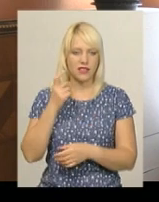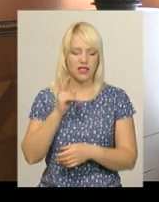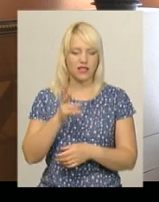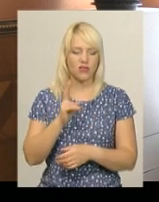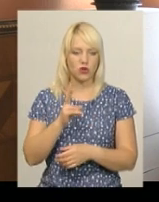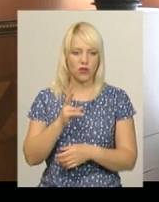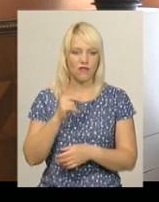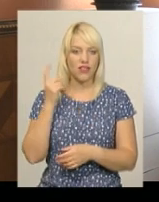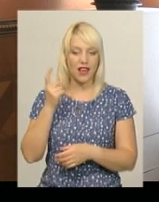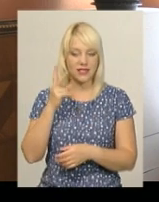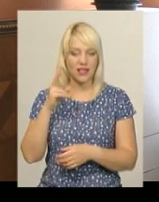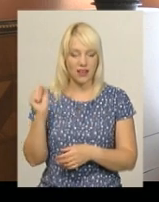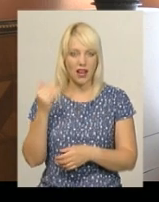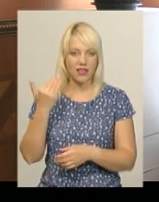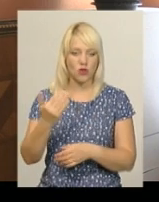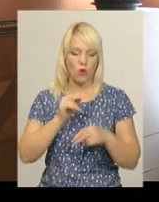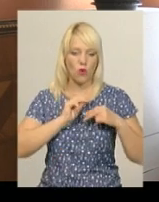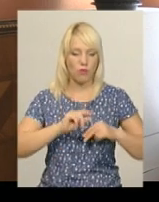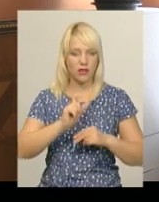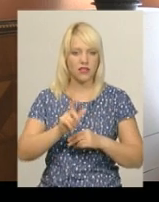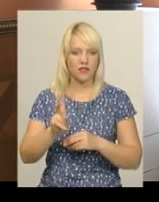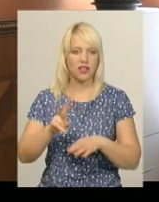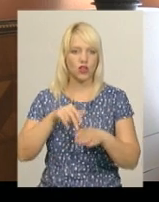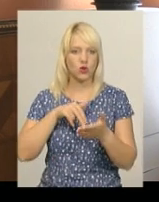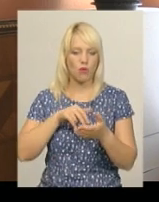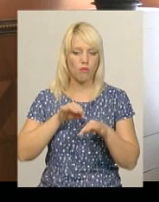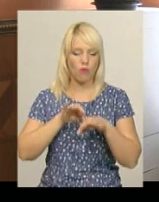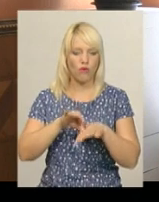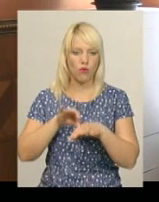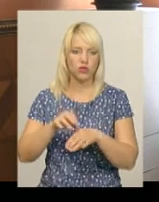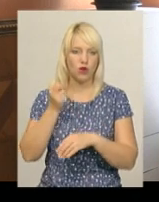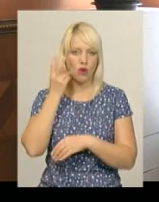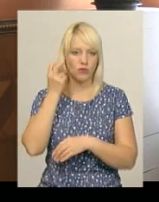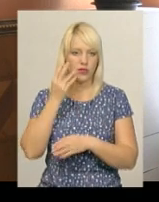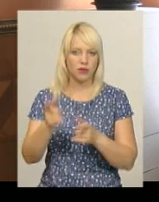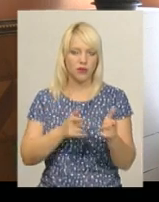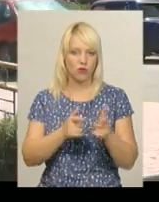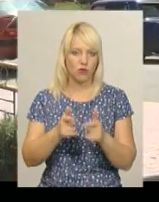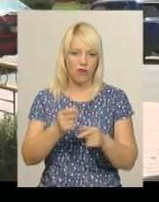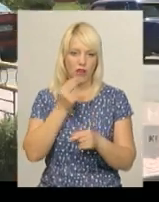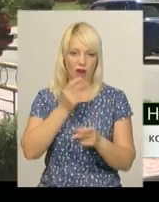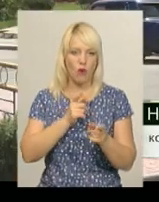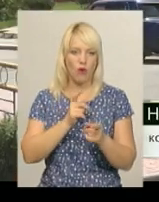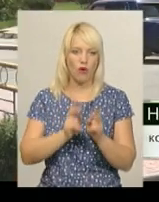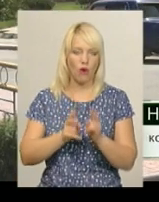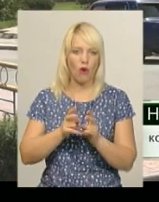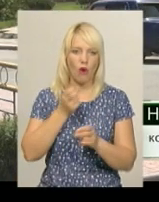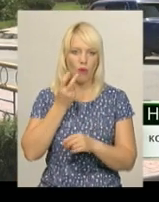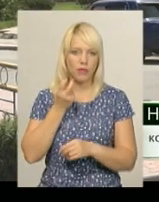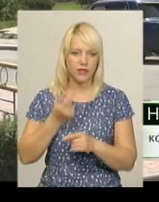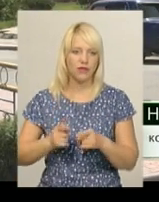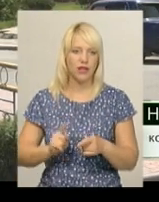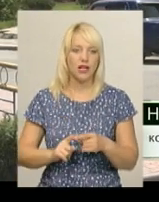і його працівників, які проводять обіди, приготування обідів. Згідно з рішенням головного